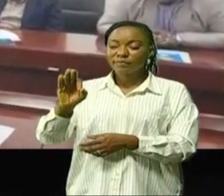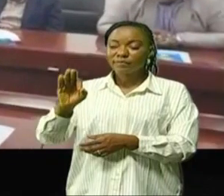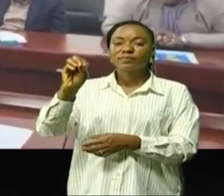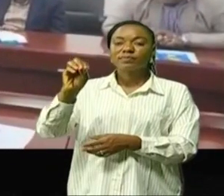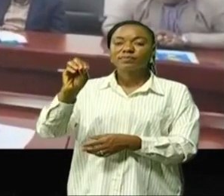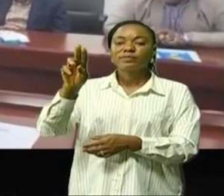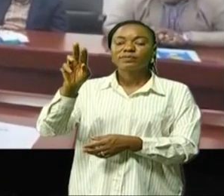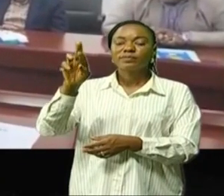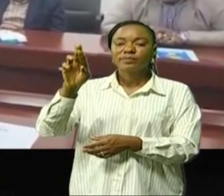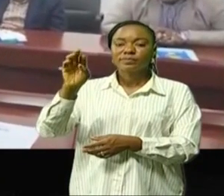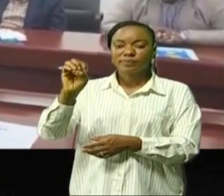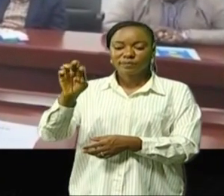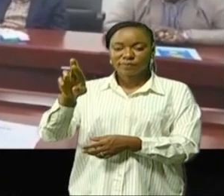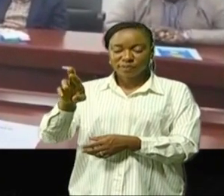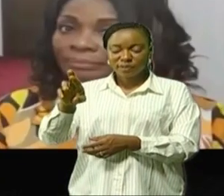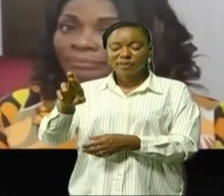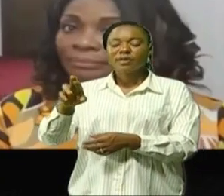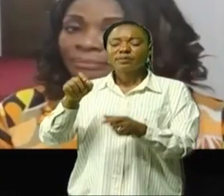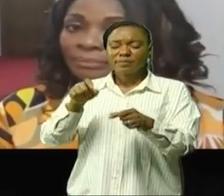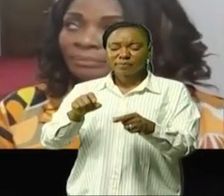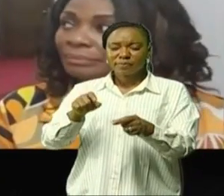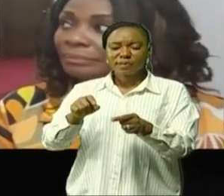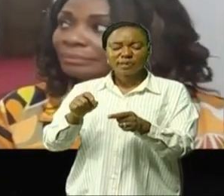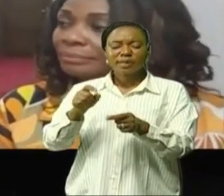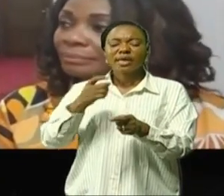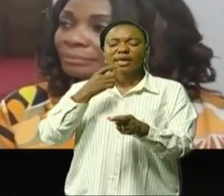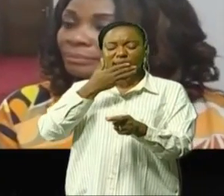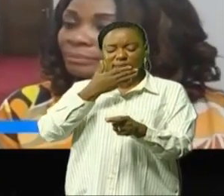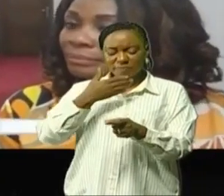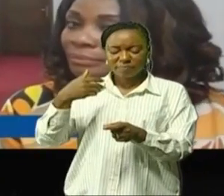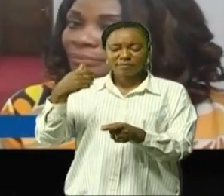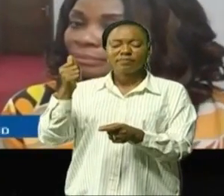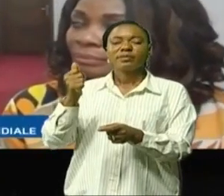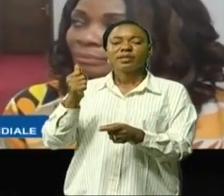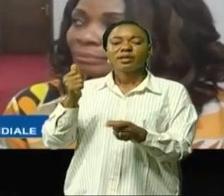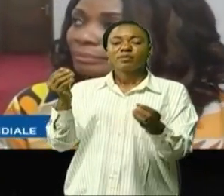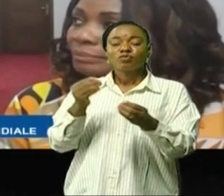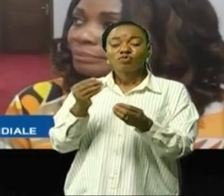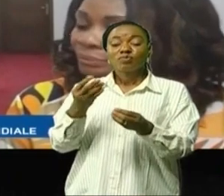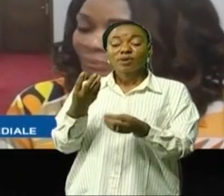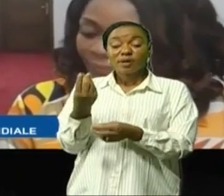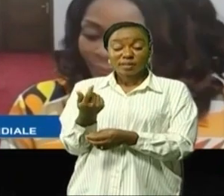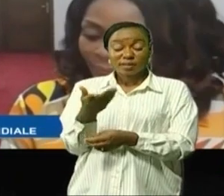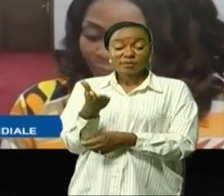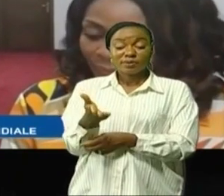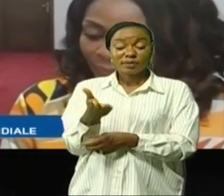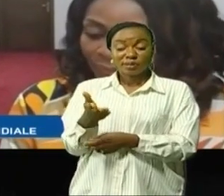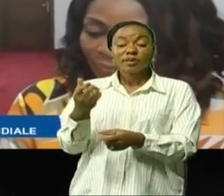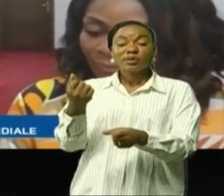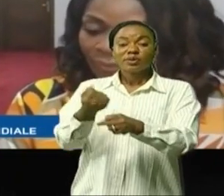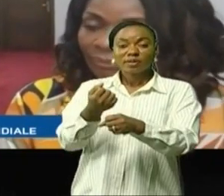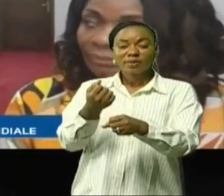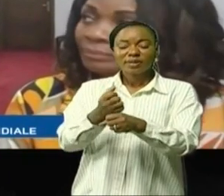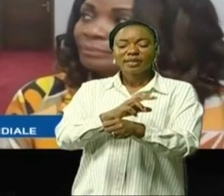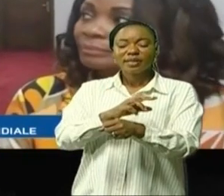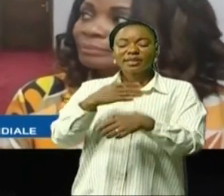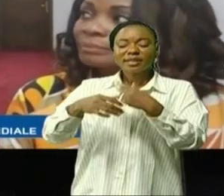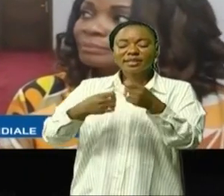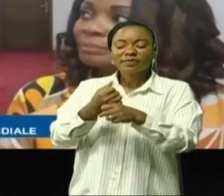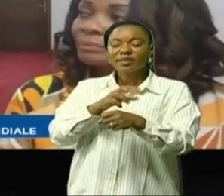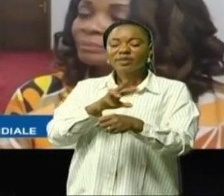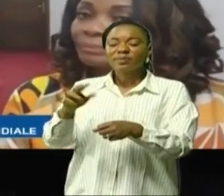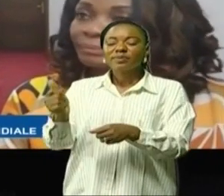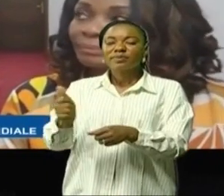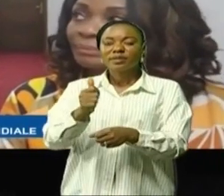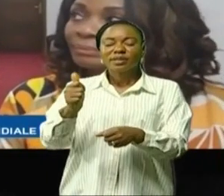bon sens il y eu de l'amélioration sur tous les niveaux donc cette fois à la fin de l'exercice de 2021 on est